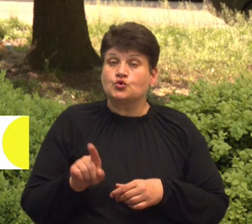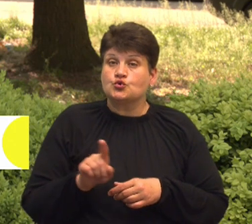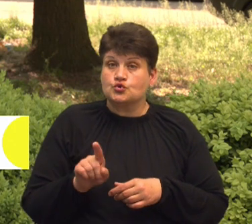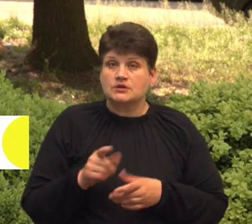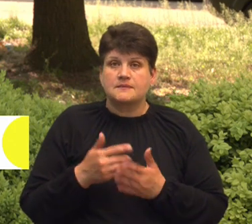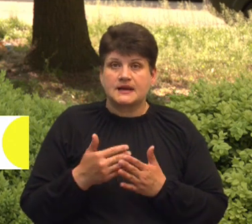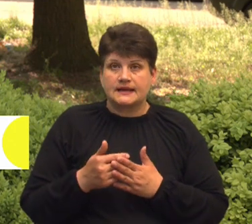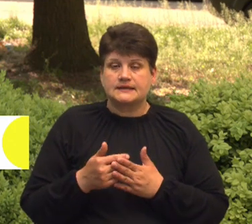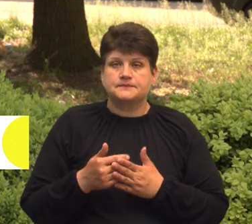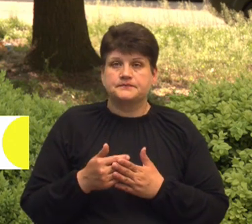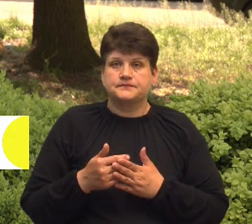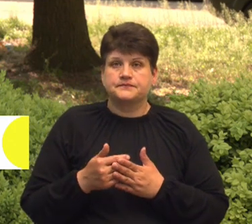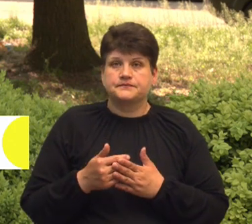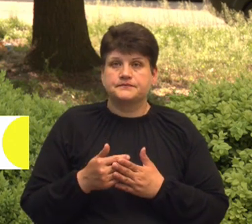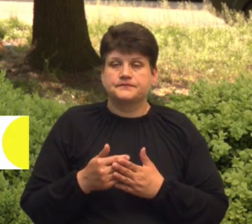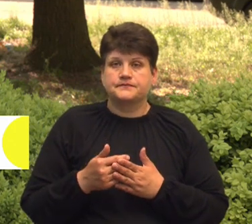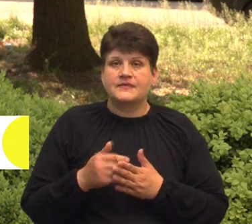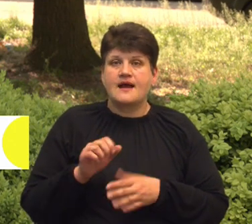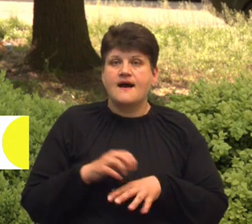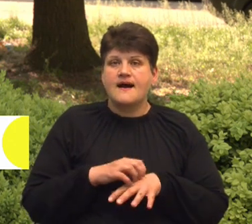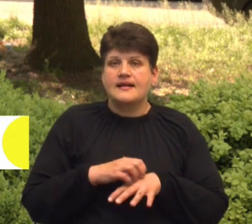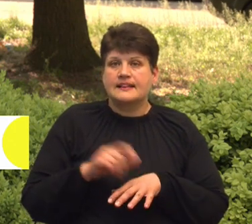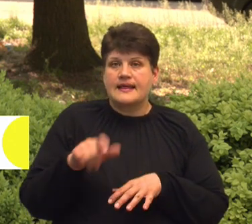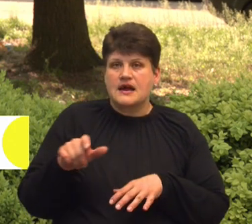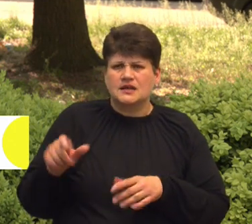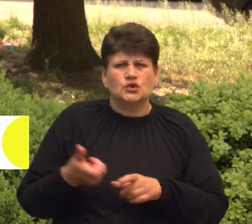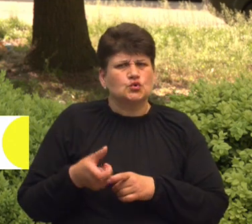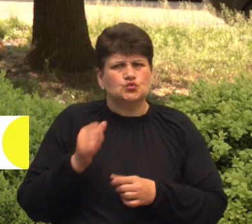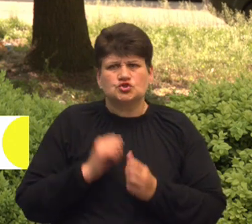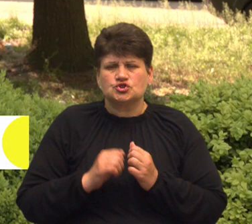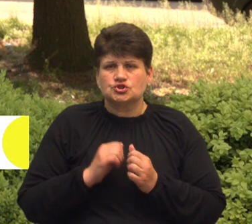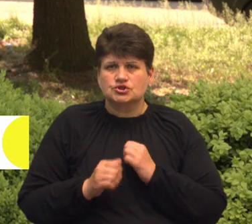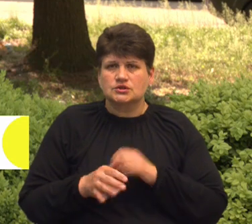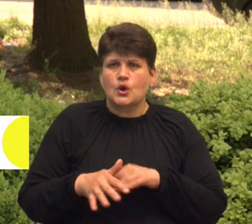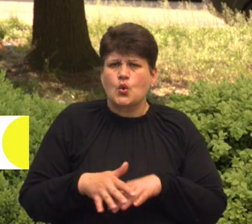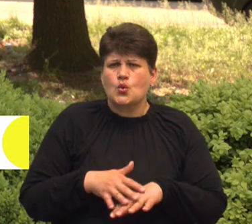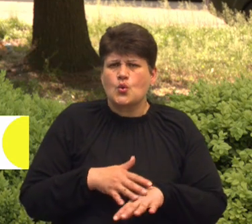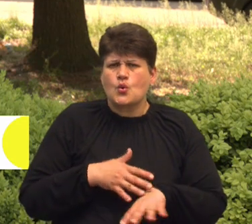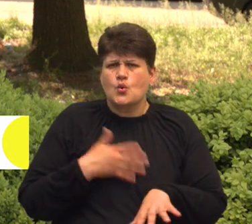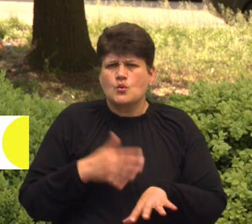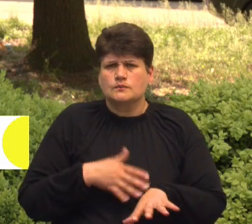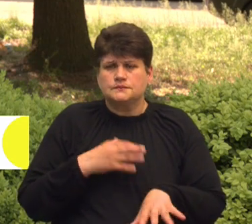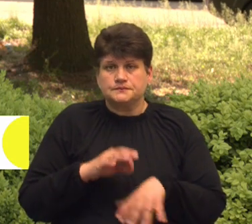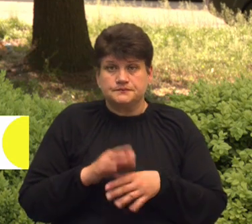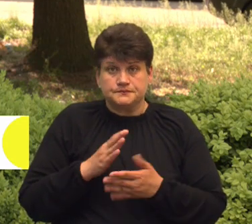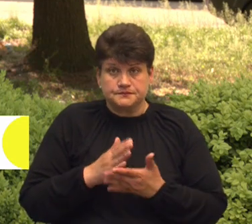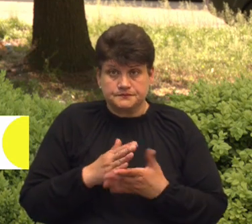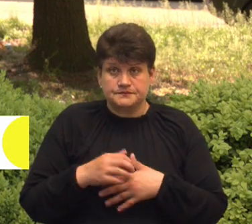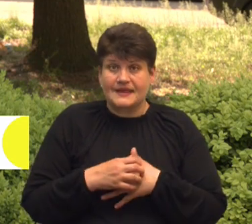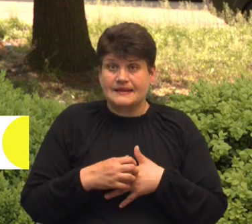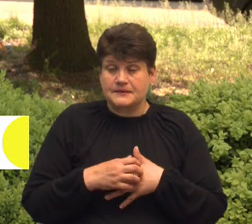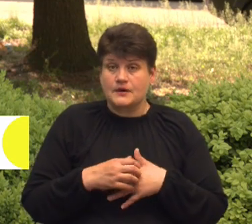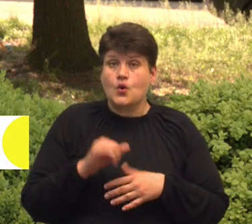ті ж самі алергіки дуже часто при тривалому анамнезі захворювань, в них